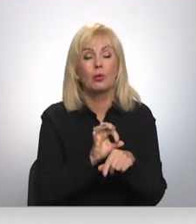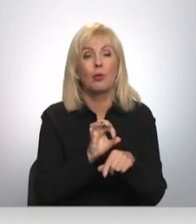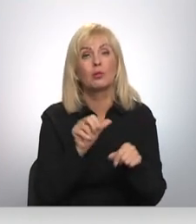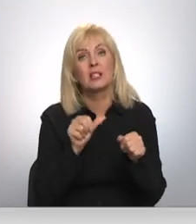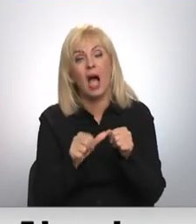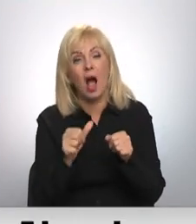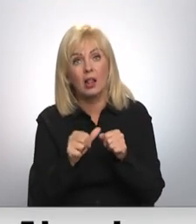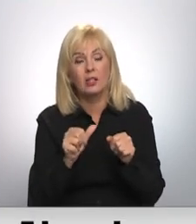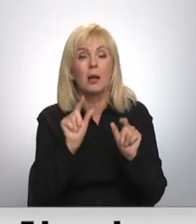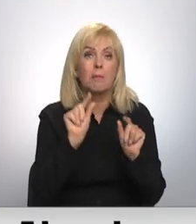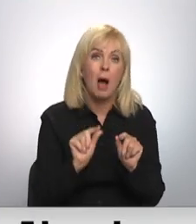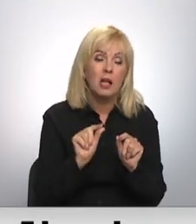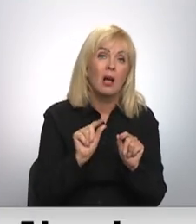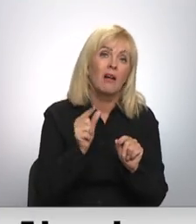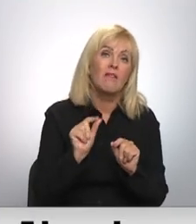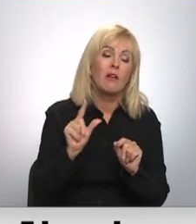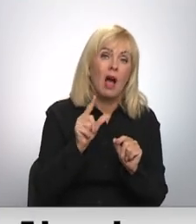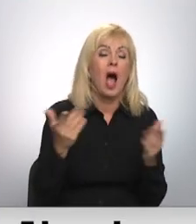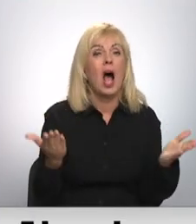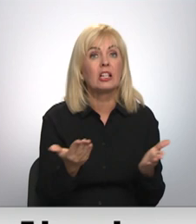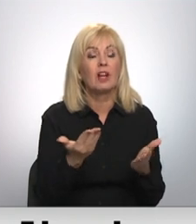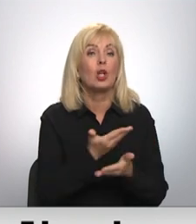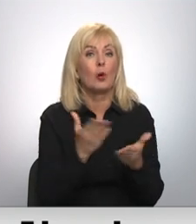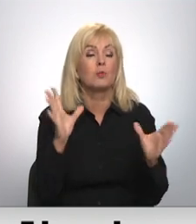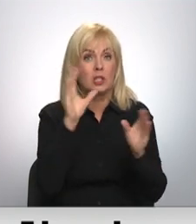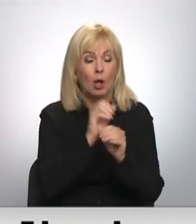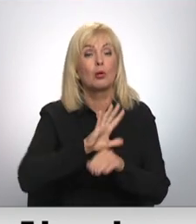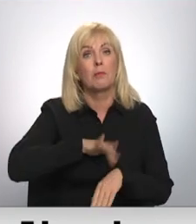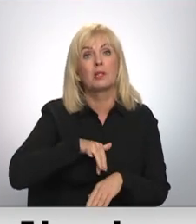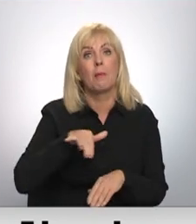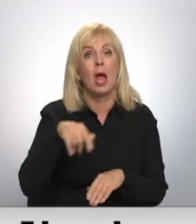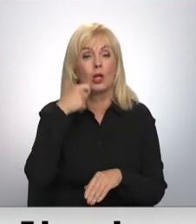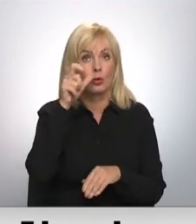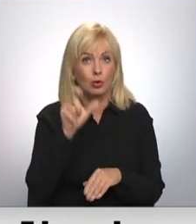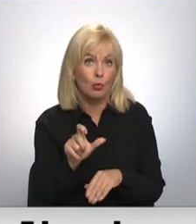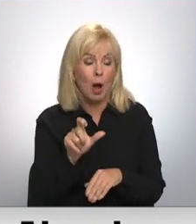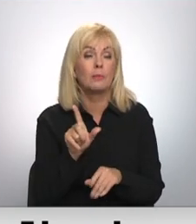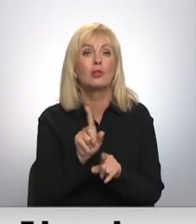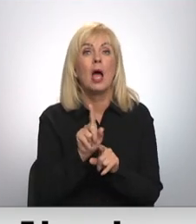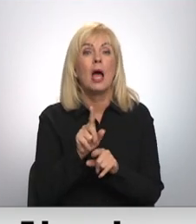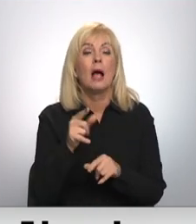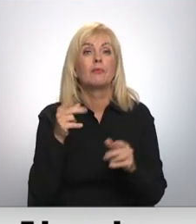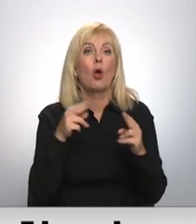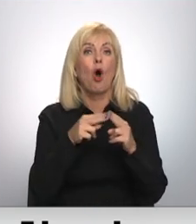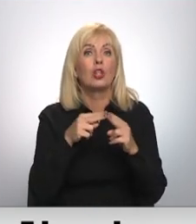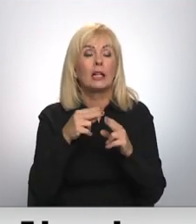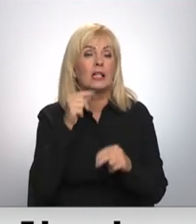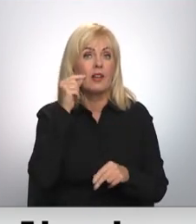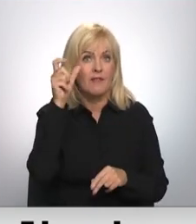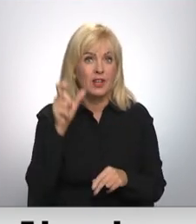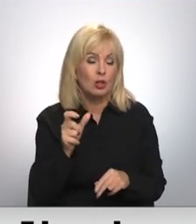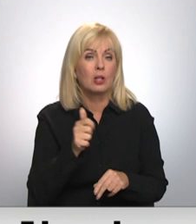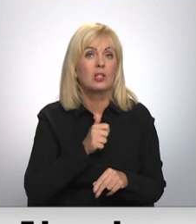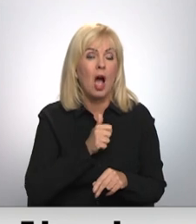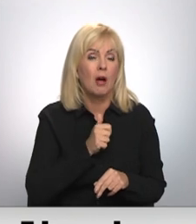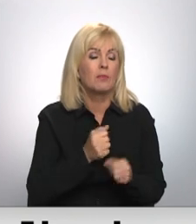vai māzāk, bet viņš jums atvieglos to nakti. Un tad iet pie zobārst. RTV sazinājās ar kādu vīrieti, kuram sveidēnā bija